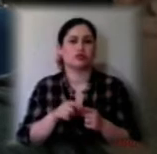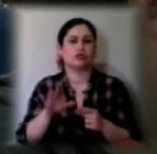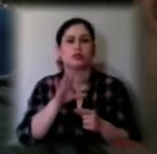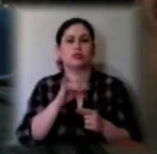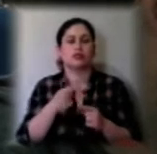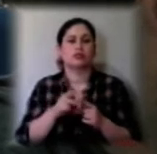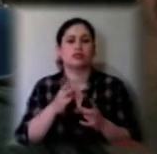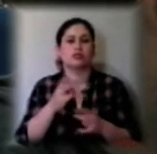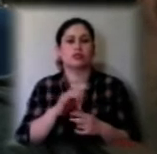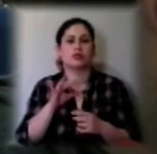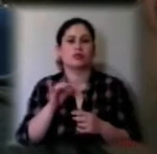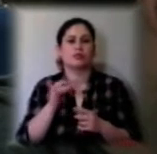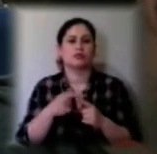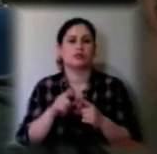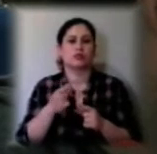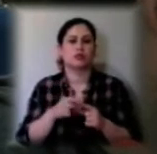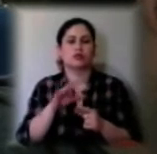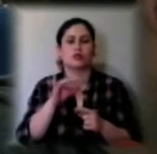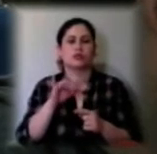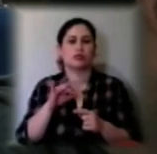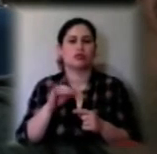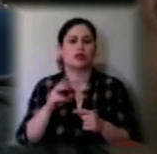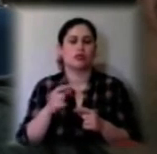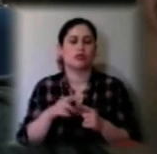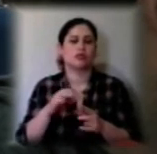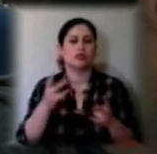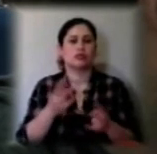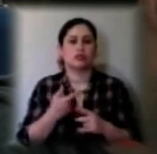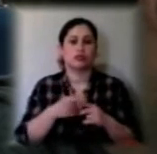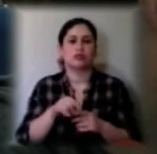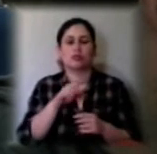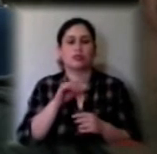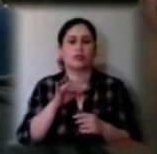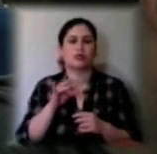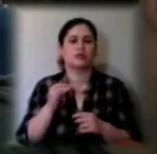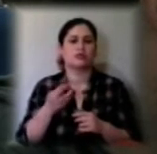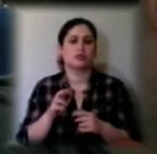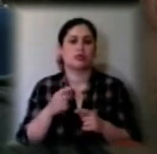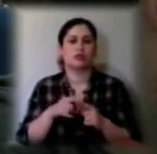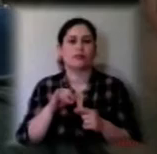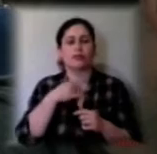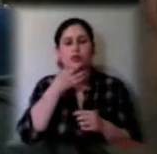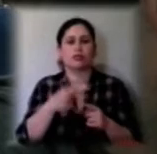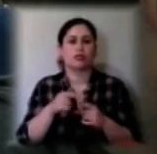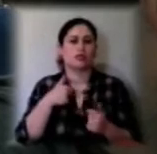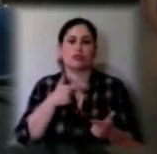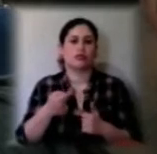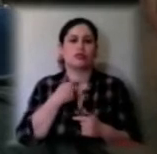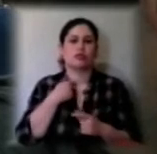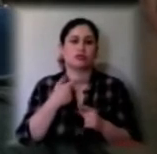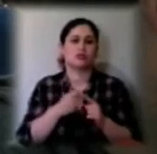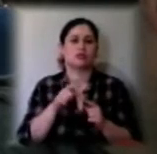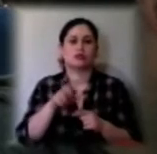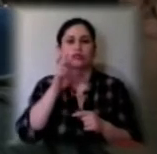на комісію, тому що концептуально необхідна ця позиція. Але я скажу, я не готовий голосувати за те, що держава,